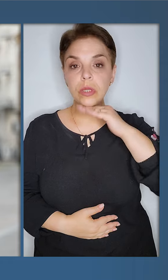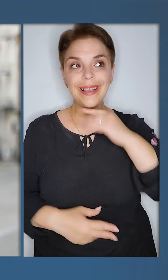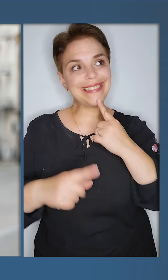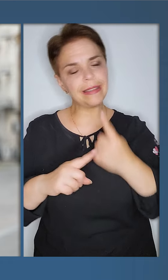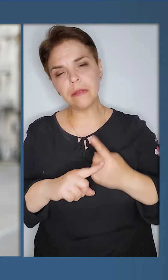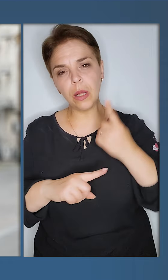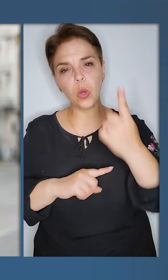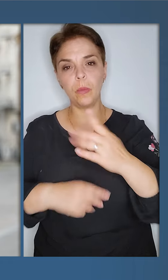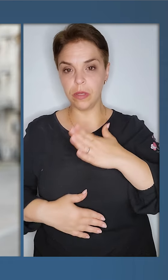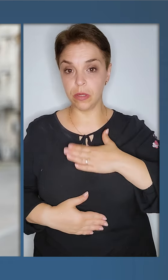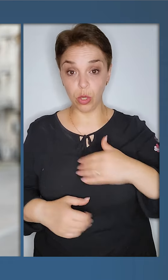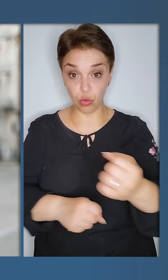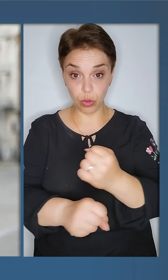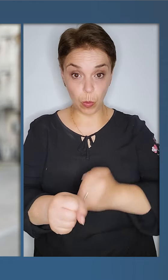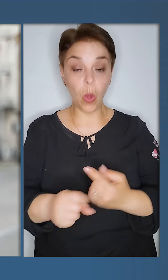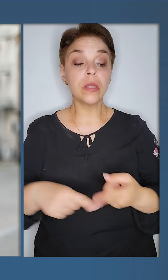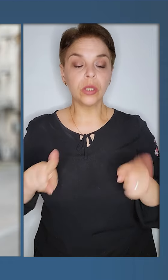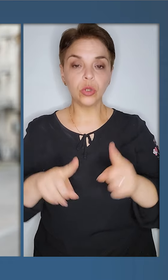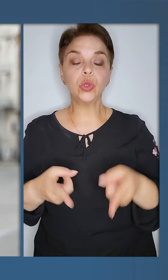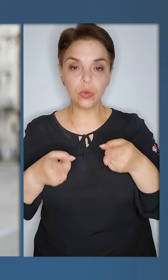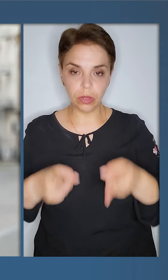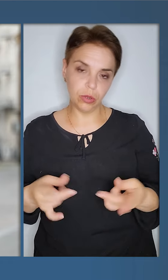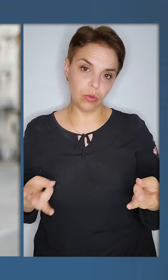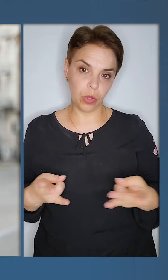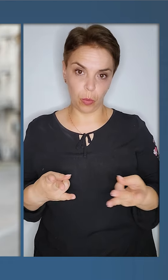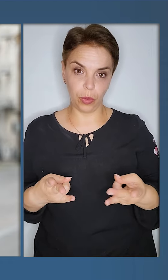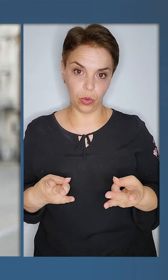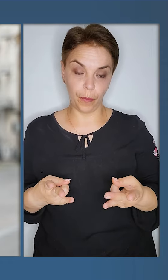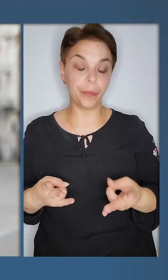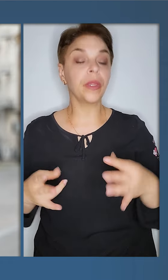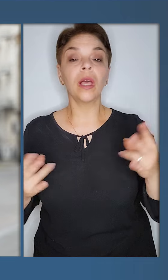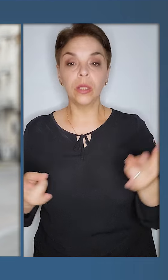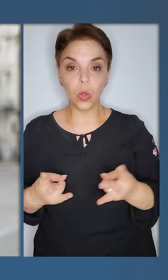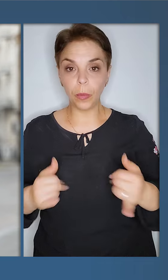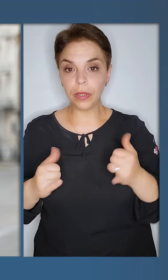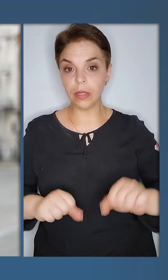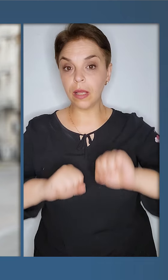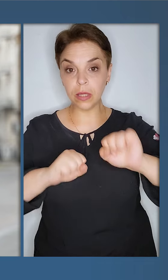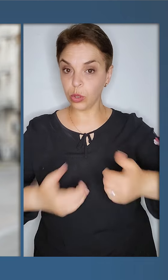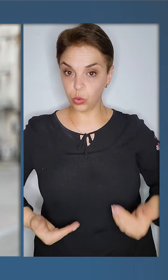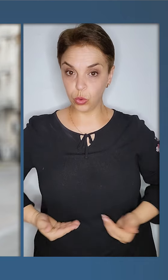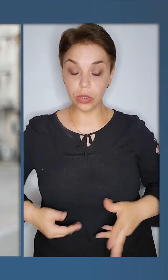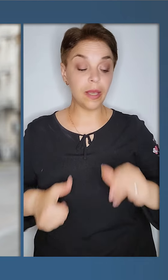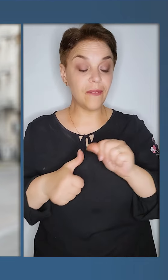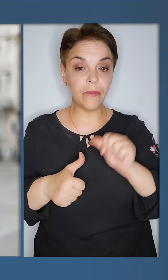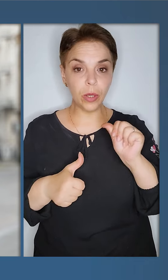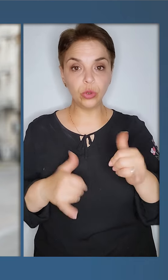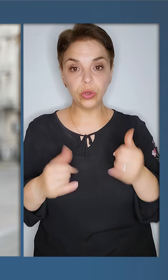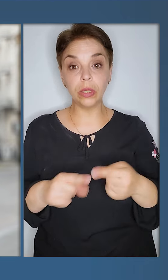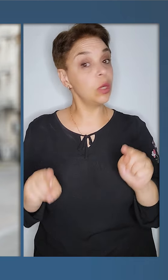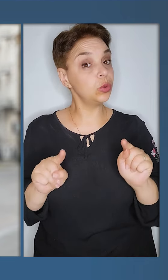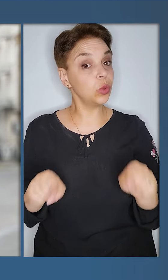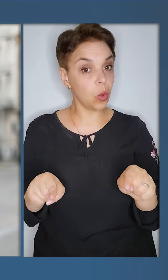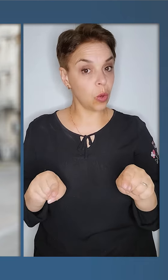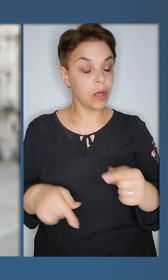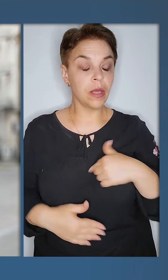достатня далекобійність нашої зброї – це те, що дійсно необхідно. Необхідно для захисту життя і виключно